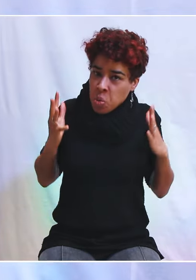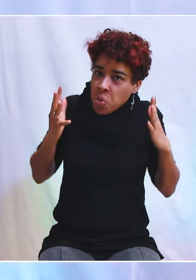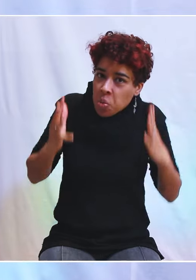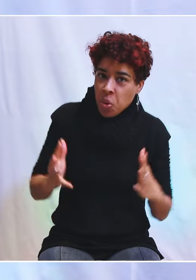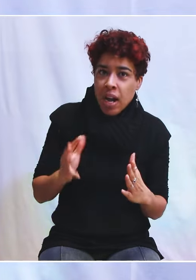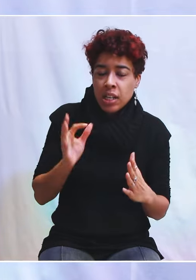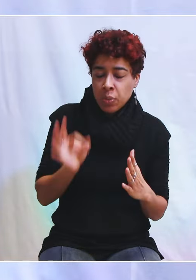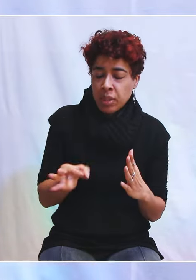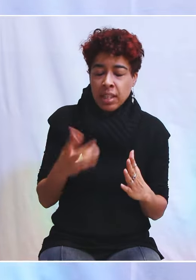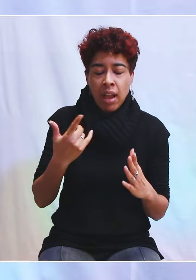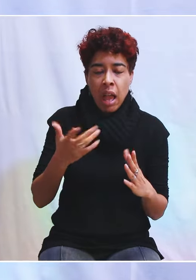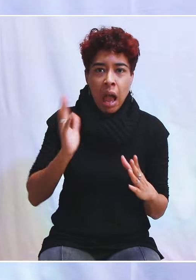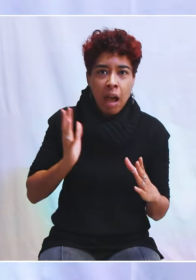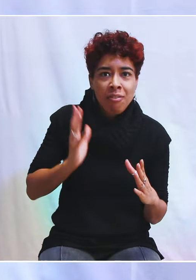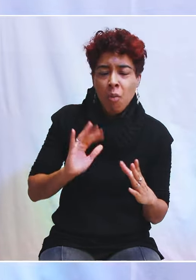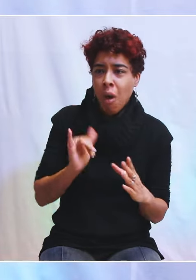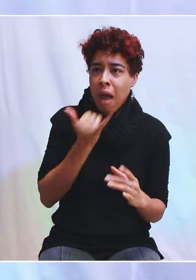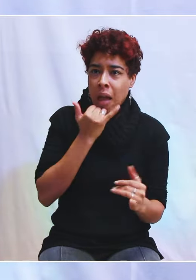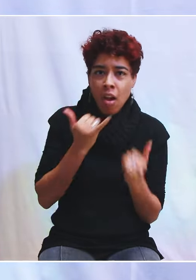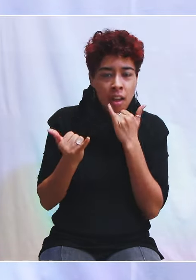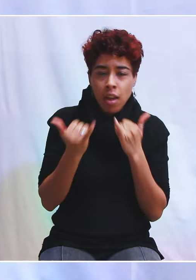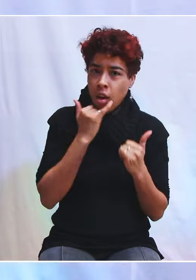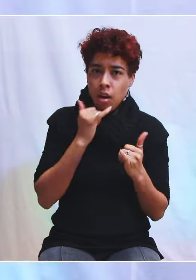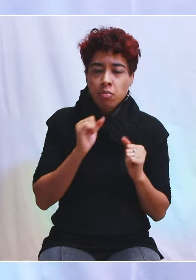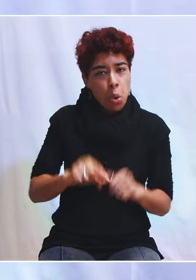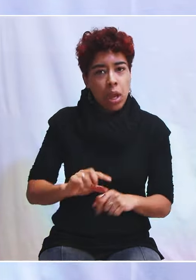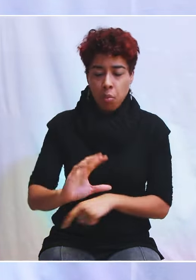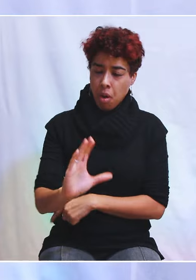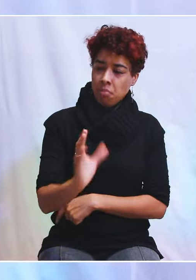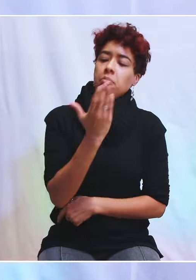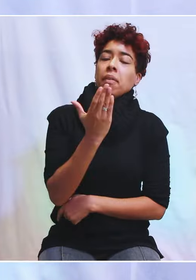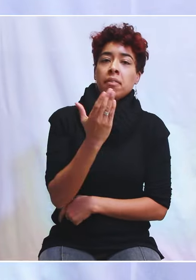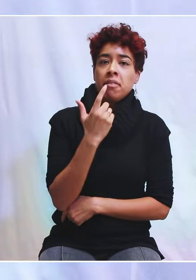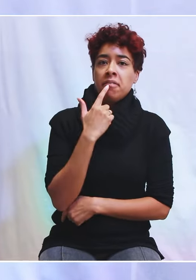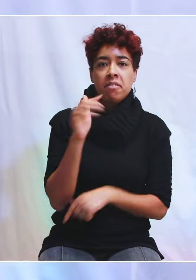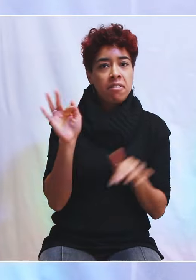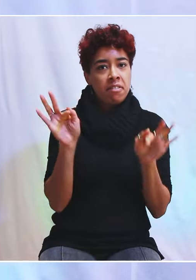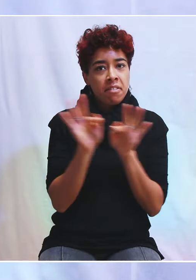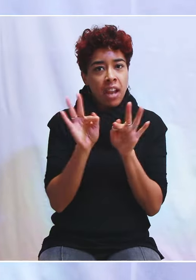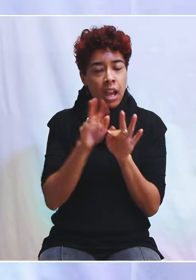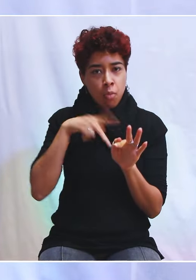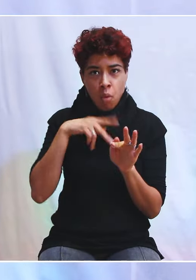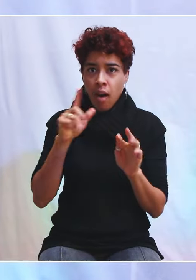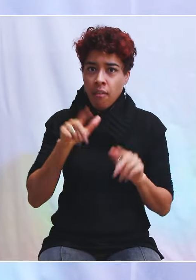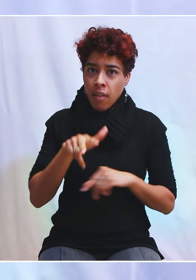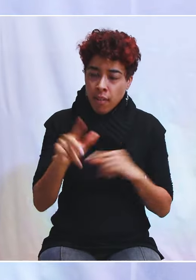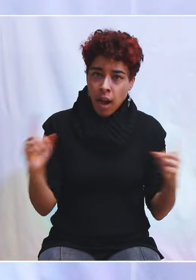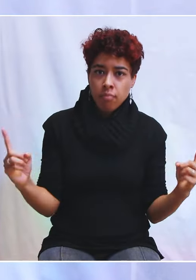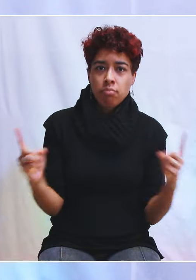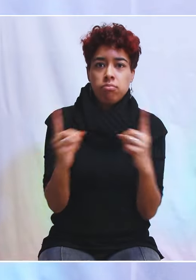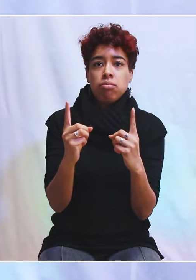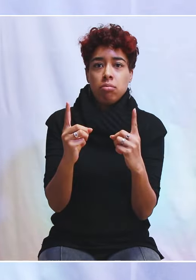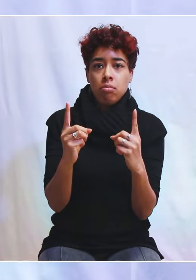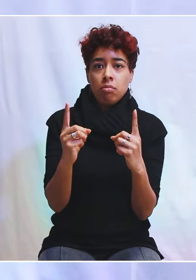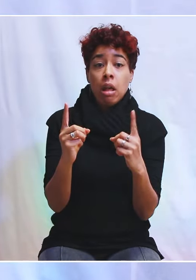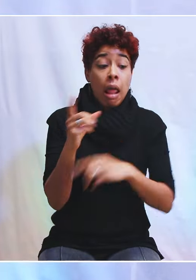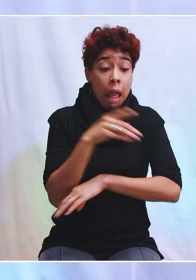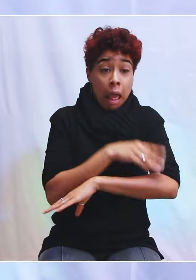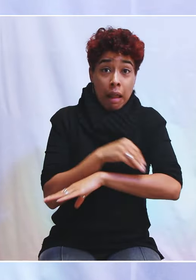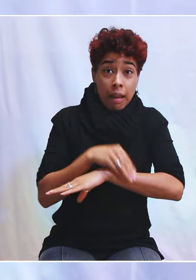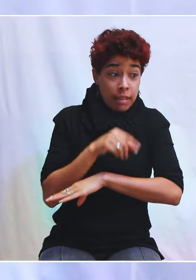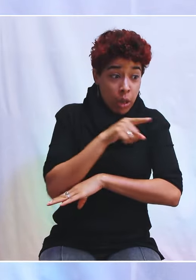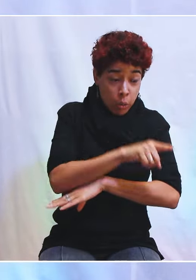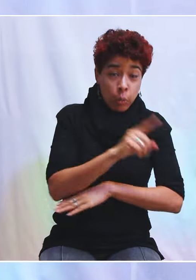mes erreurs du passé et je vais aller voir mon frère. » On voit qu'Esaü qui vient à sa rencontre,